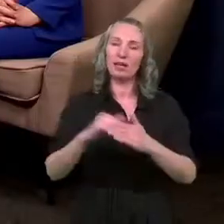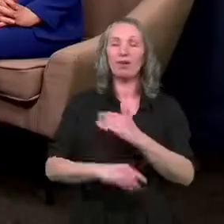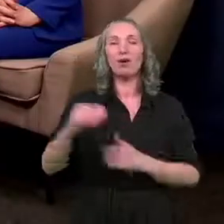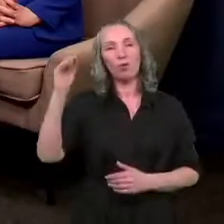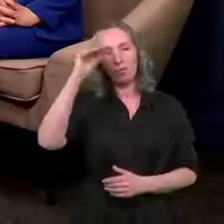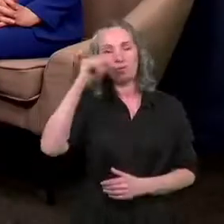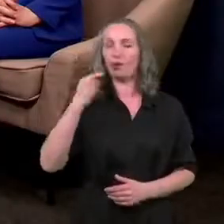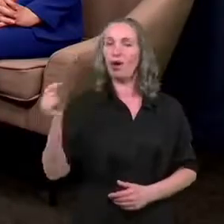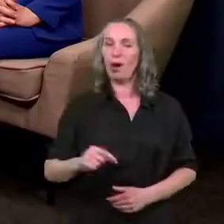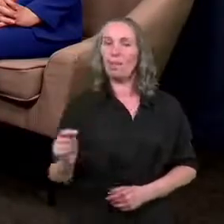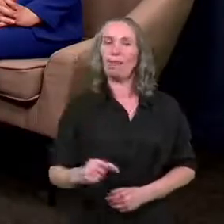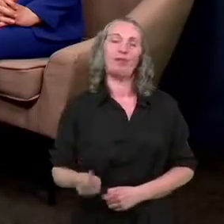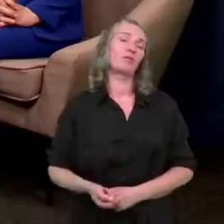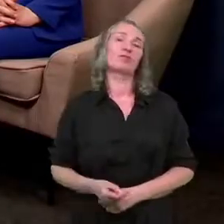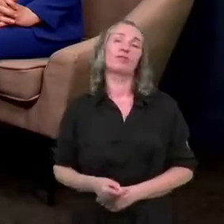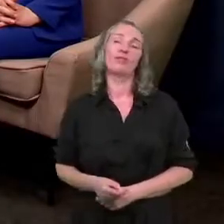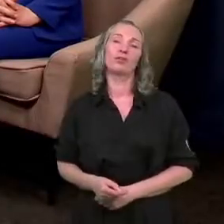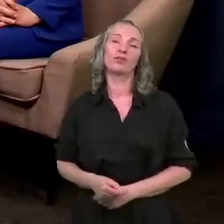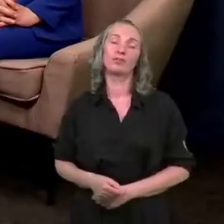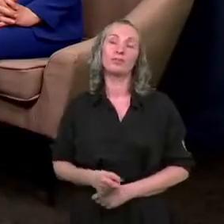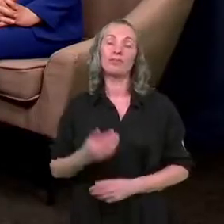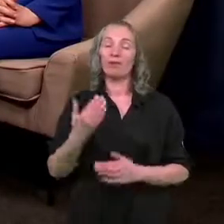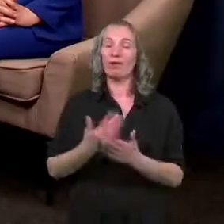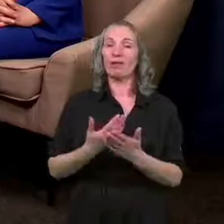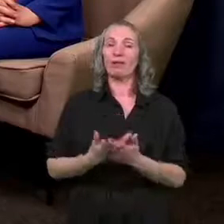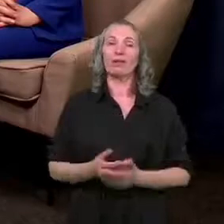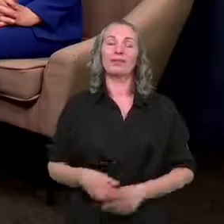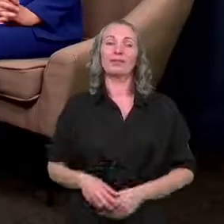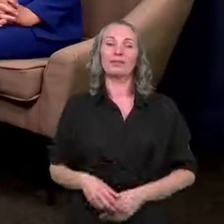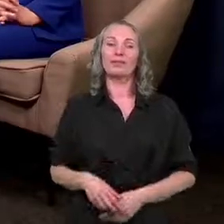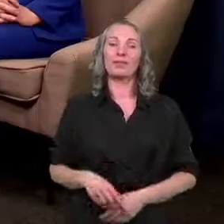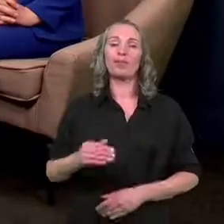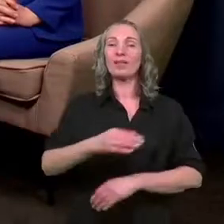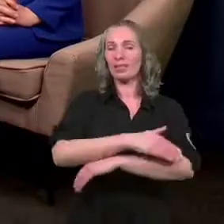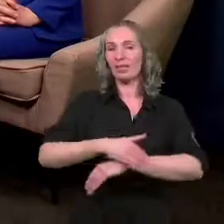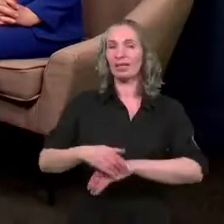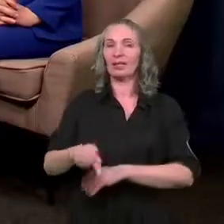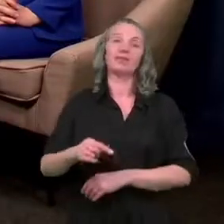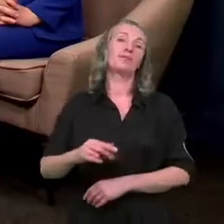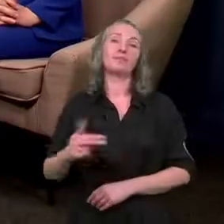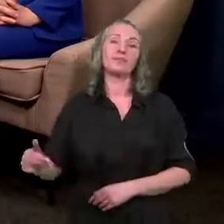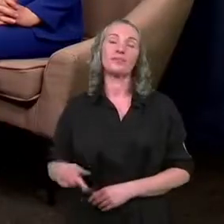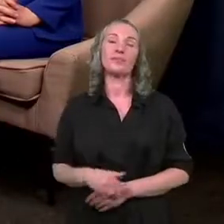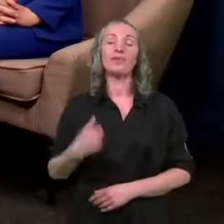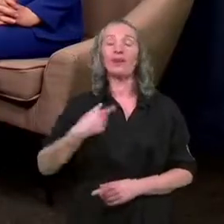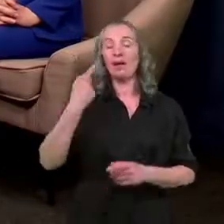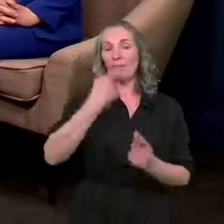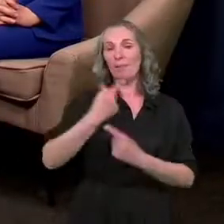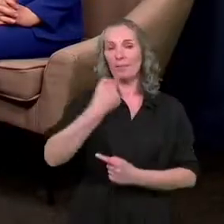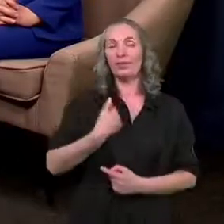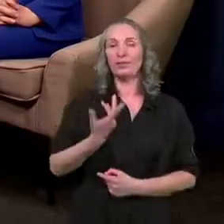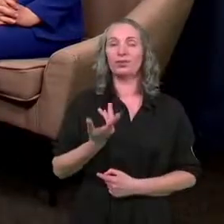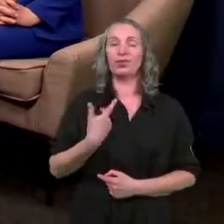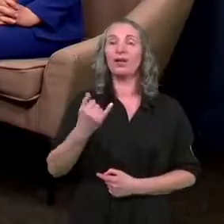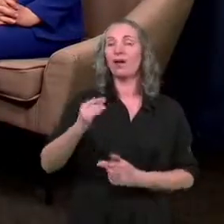obowiązkowości, właśnie między innymi w tym zakresie. I uważam, że jeśli w ten sposób